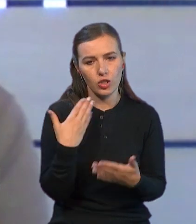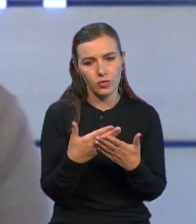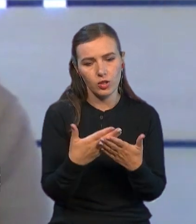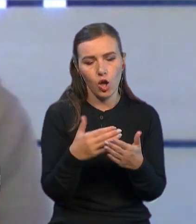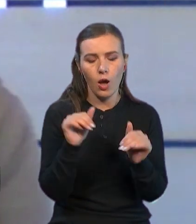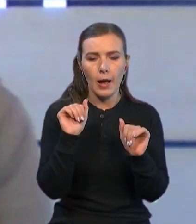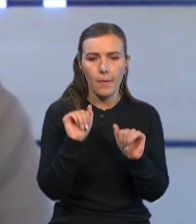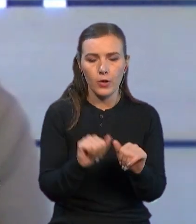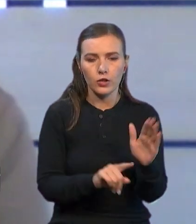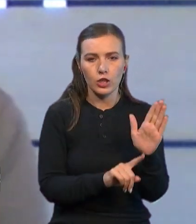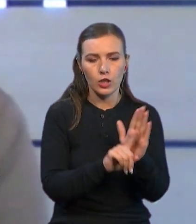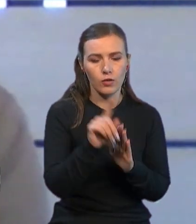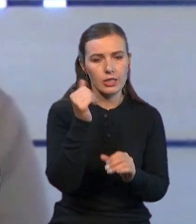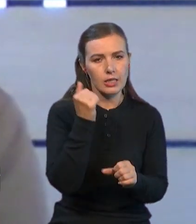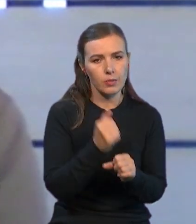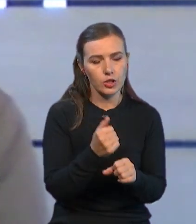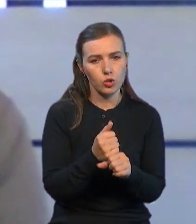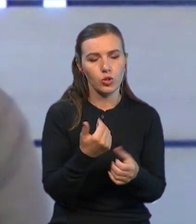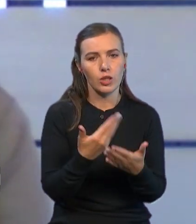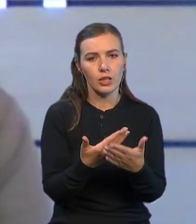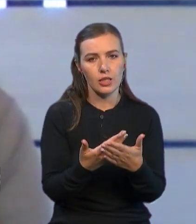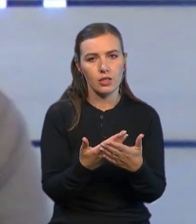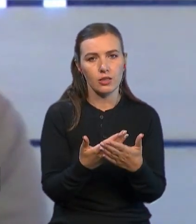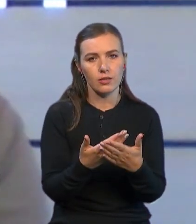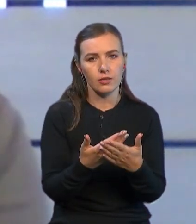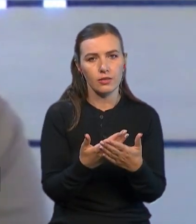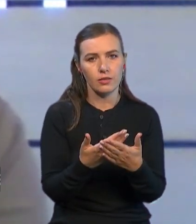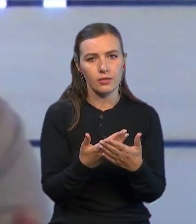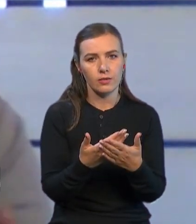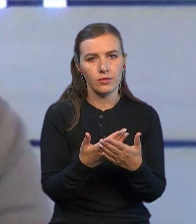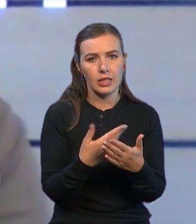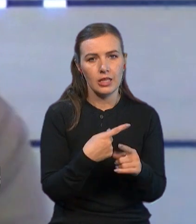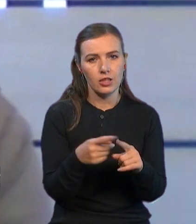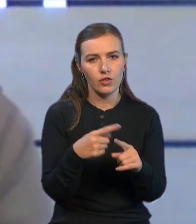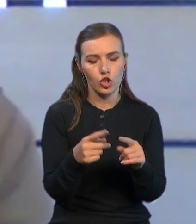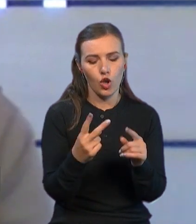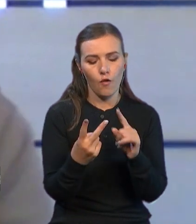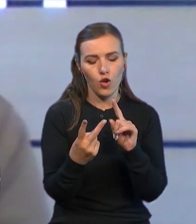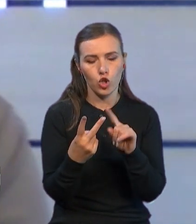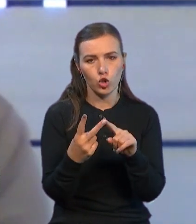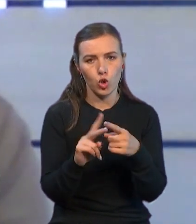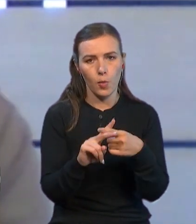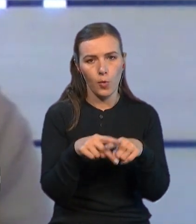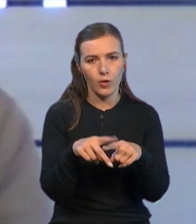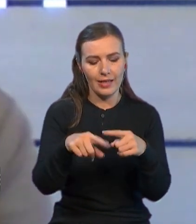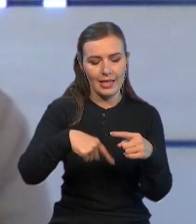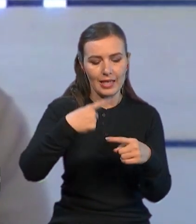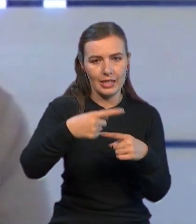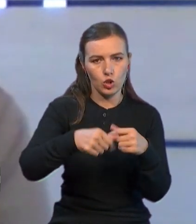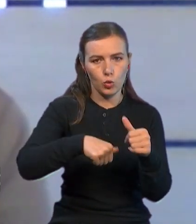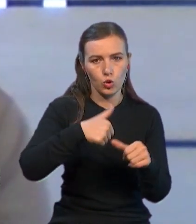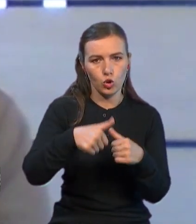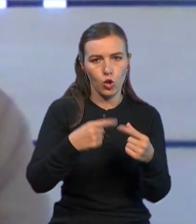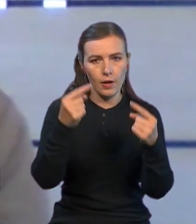можливо, запрацює вона десь в швидше, в другій половині наступного року. І,